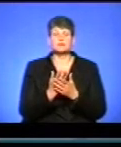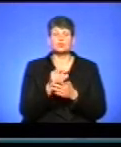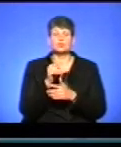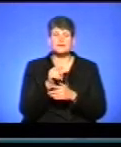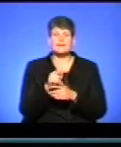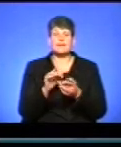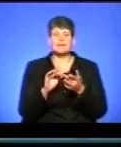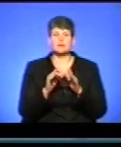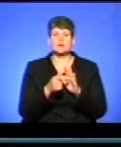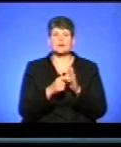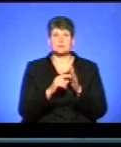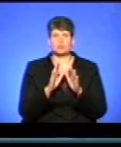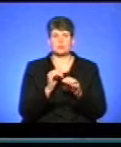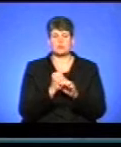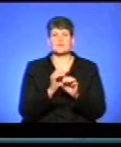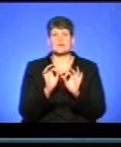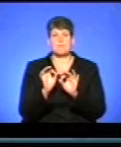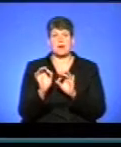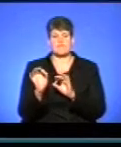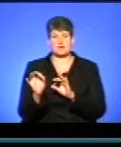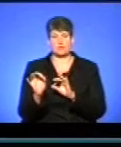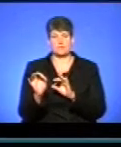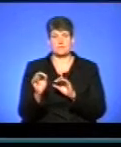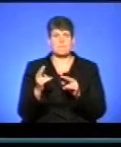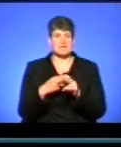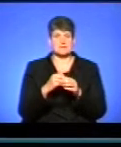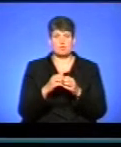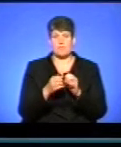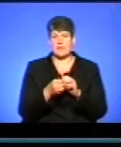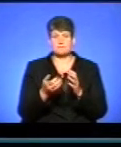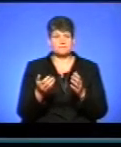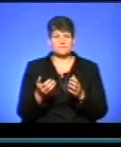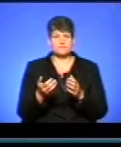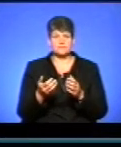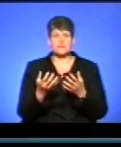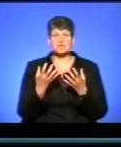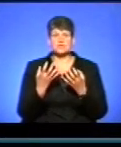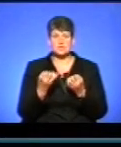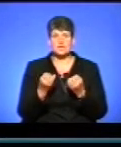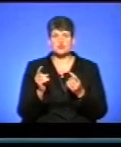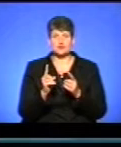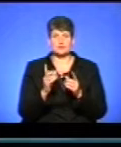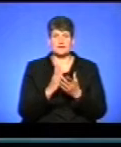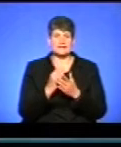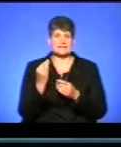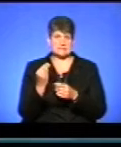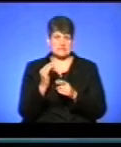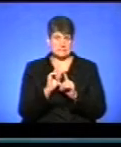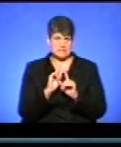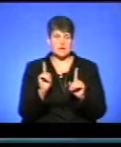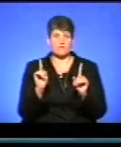тоді електронний кабінет буде працювати правильно, і без проблем. Ще, що є такого цікавого